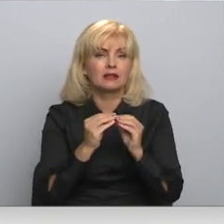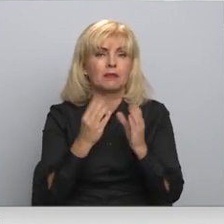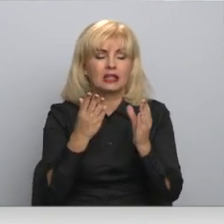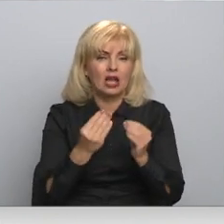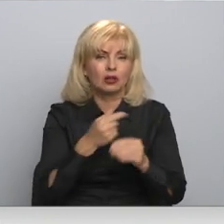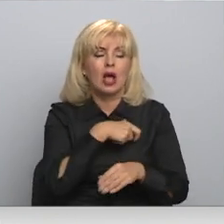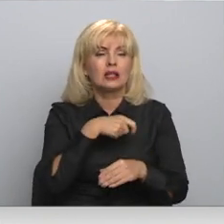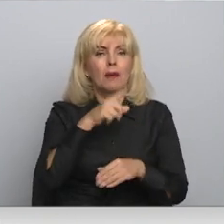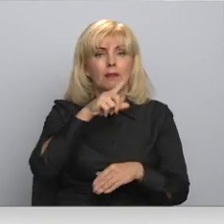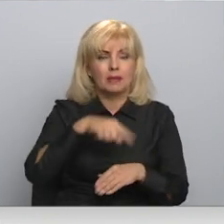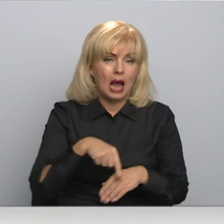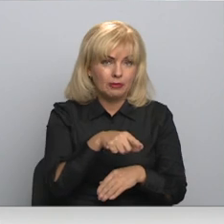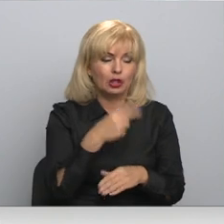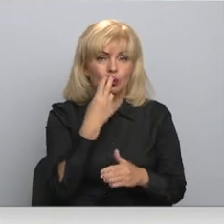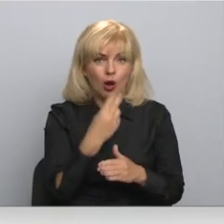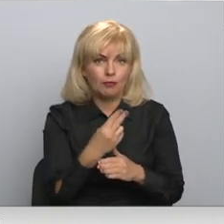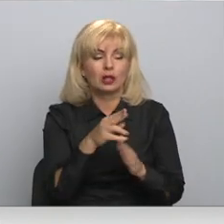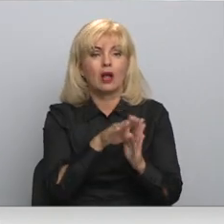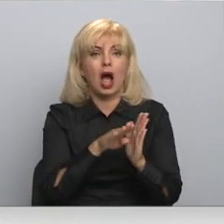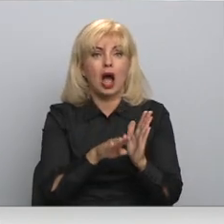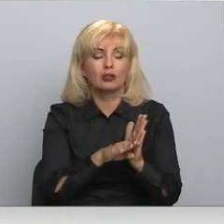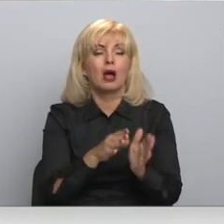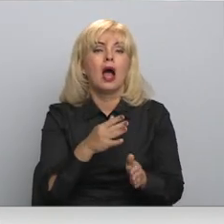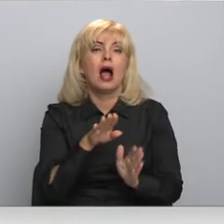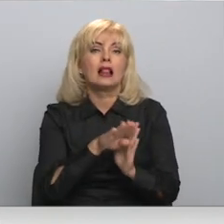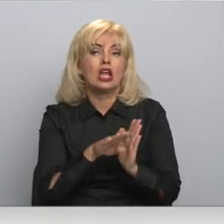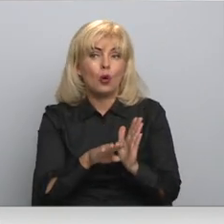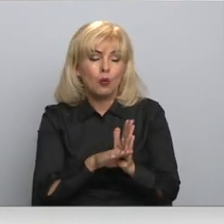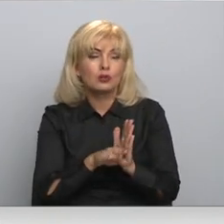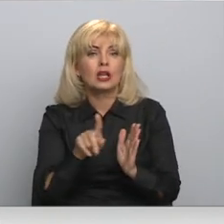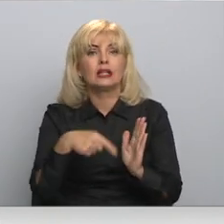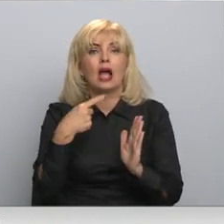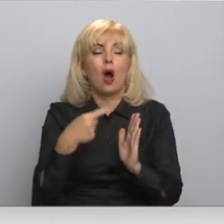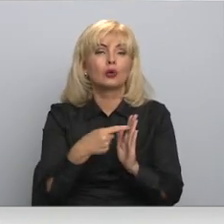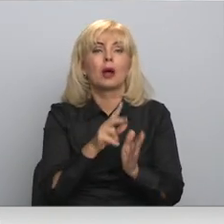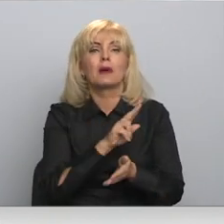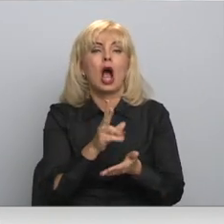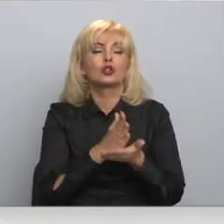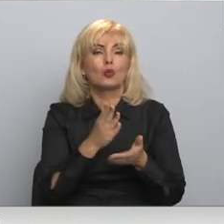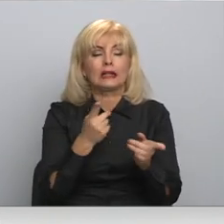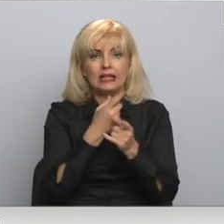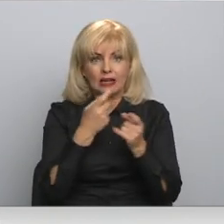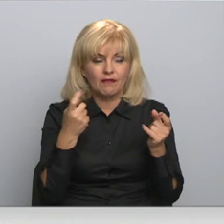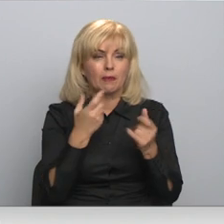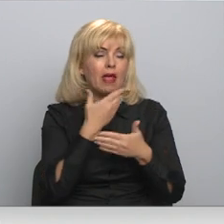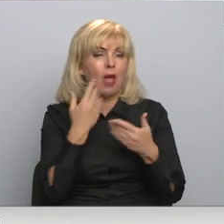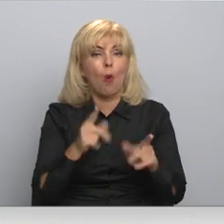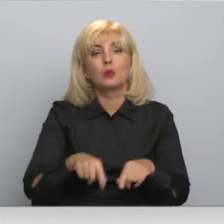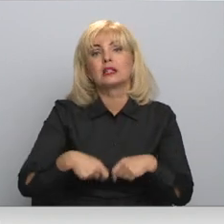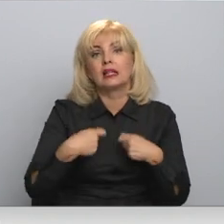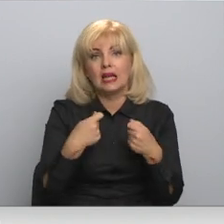piedrasības saņemšams to paredz normatīvajā. Troši vien likums atkarīgs ir jautājums, kas notiek, ja šī informācija netiek sniegta.